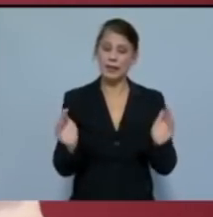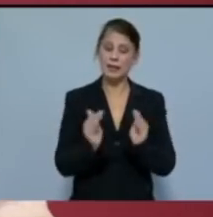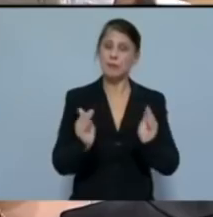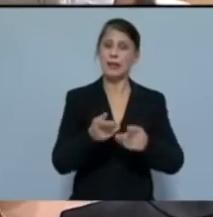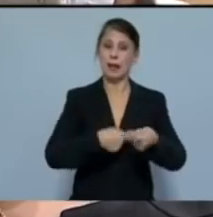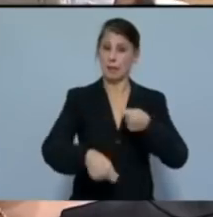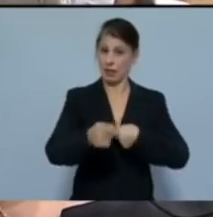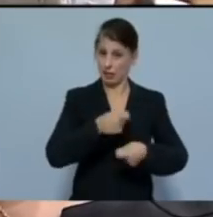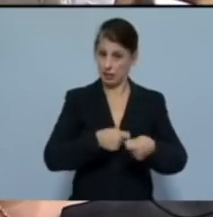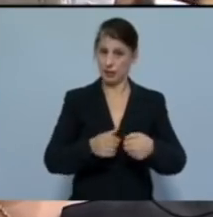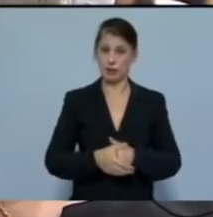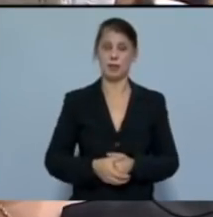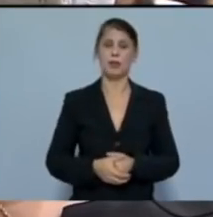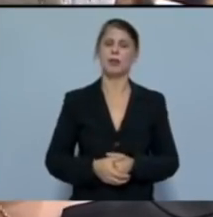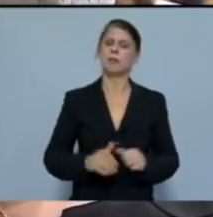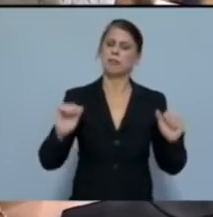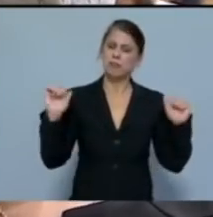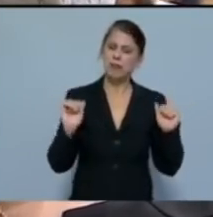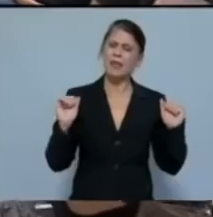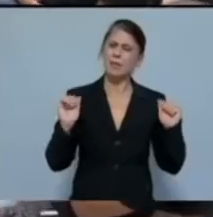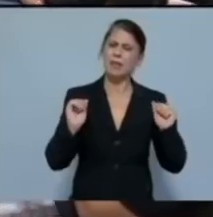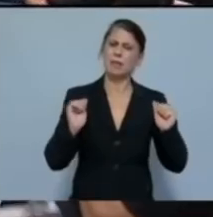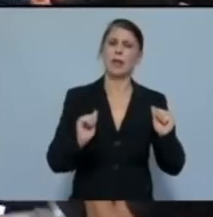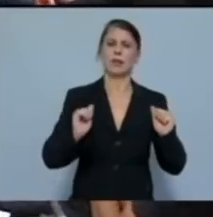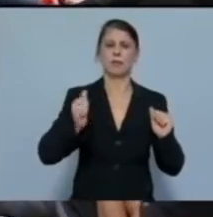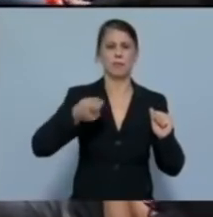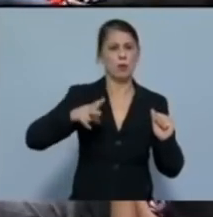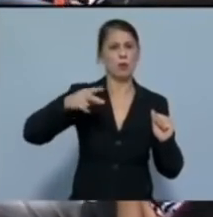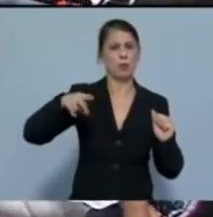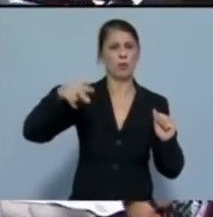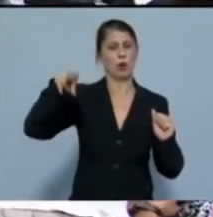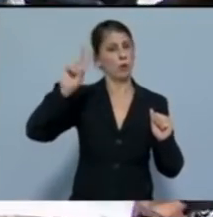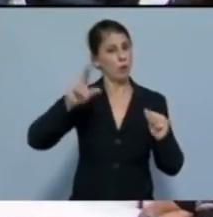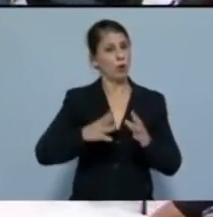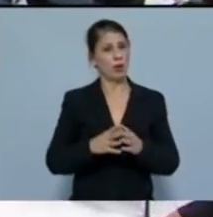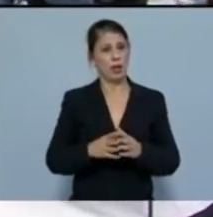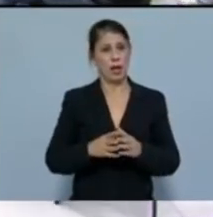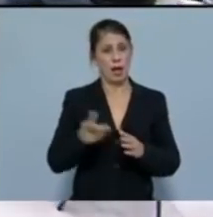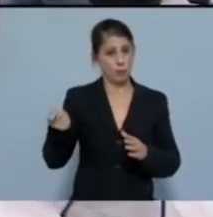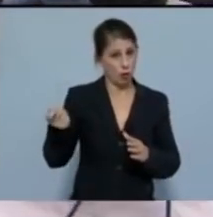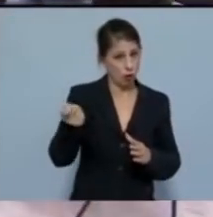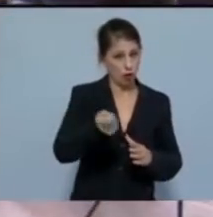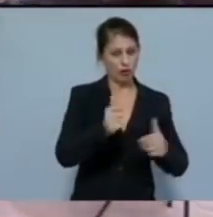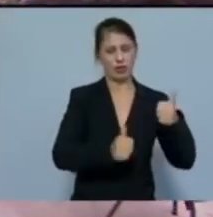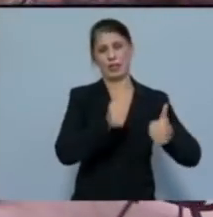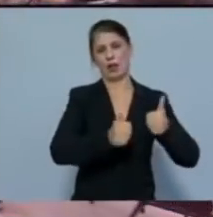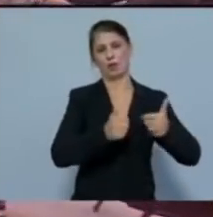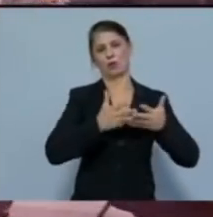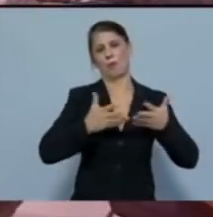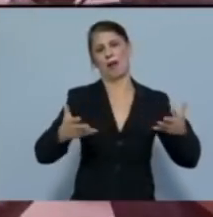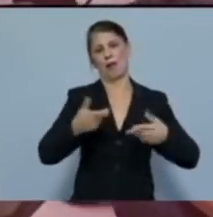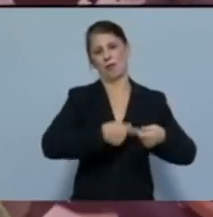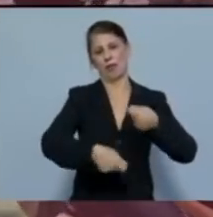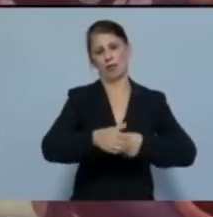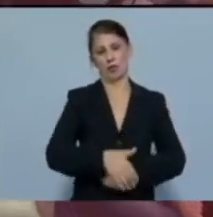επιχειρήσεις που πιέζονται όλο και περισσότερο από τα χρέη και τον ανταγωνισμό των μεγάλων.